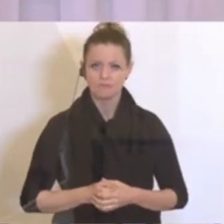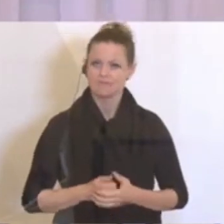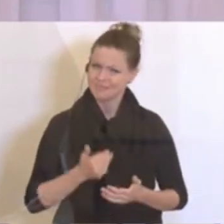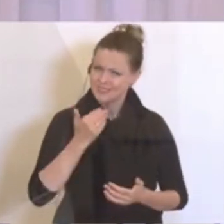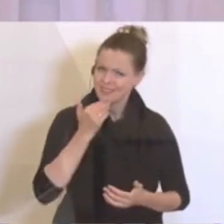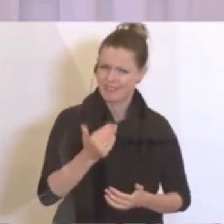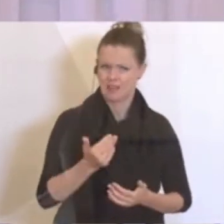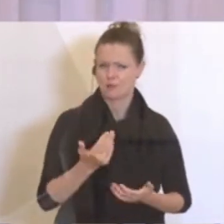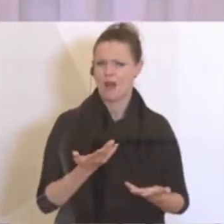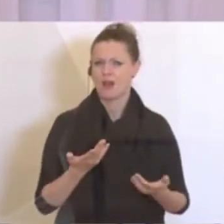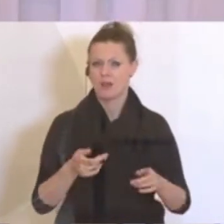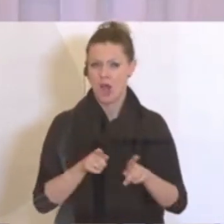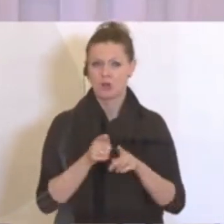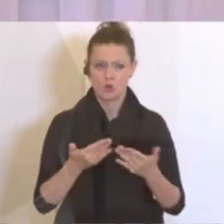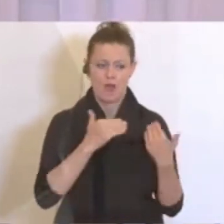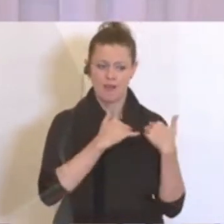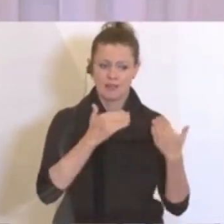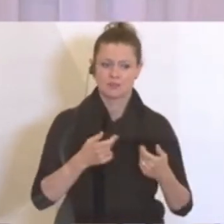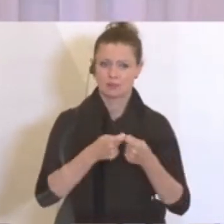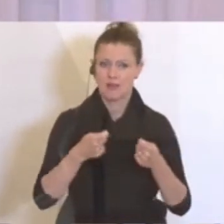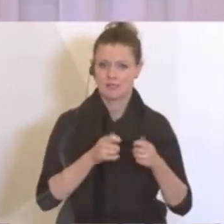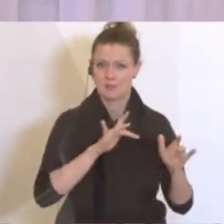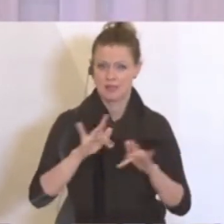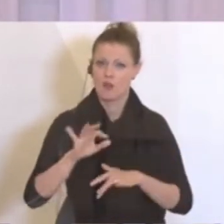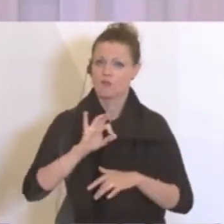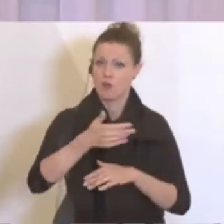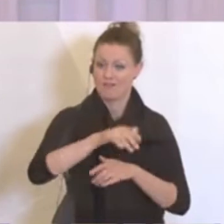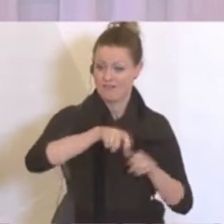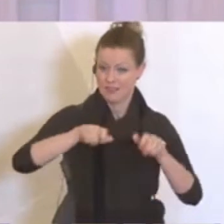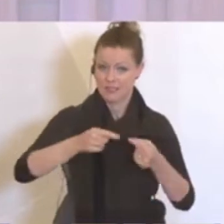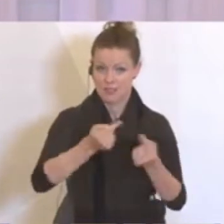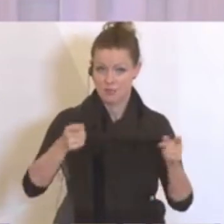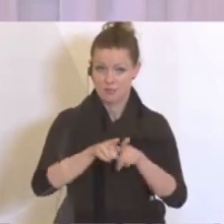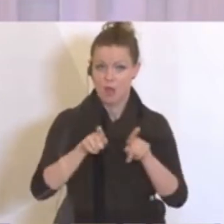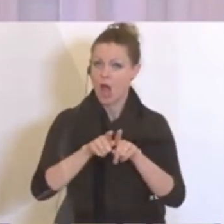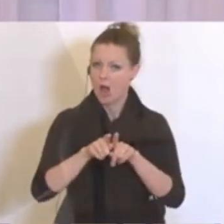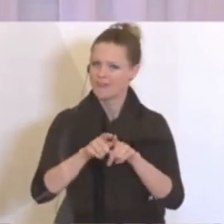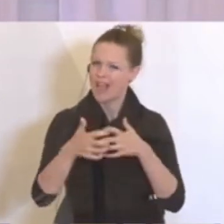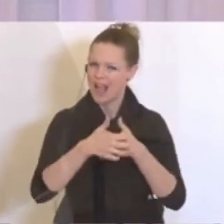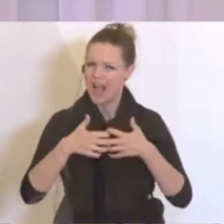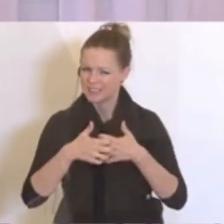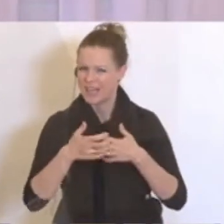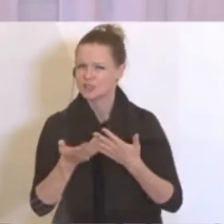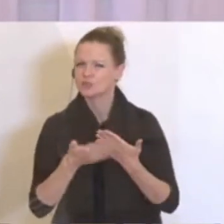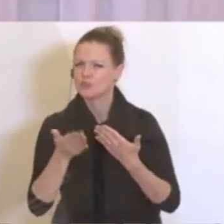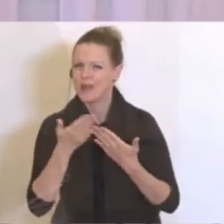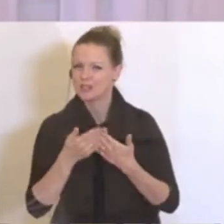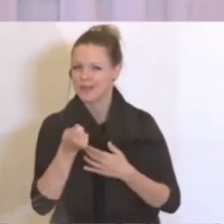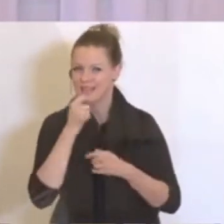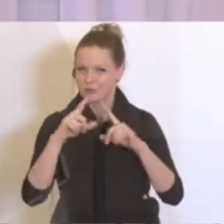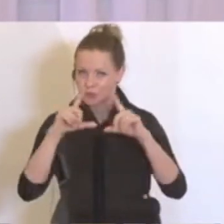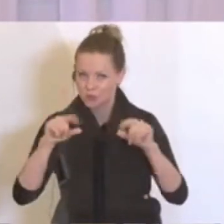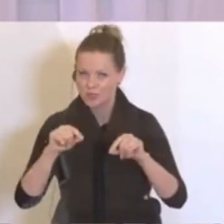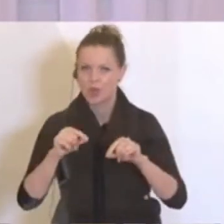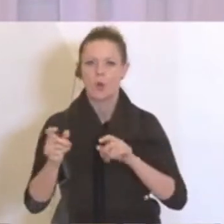dankbar. Dafür dienen diese Entlastungsmaßnahmen für die Wirte selber. Aber es sind natürlich auch Anreize, Stichwort Essensgutscheine, Stichwort